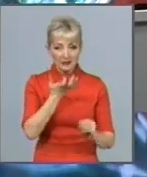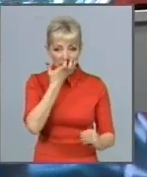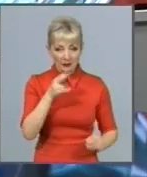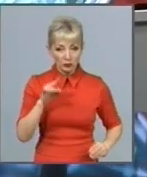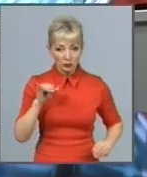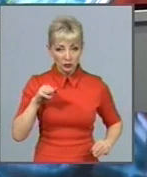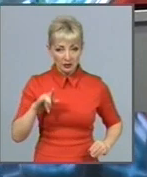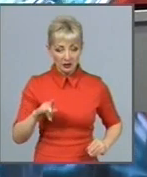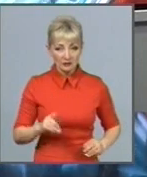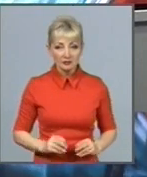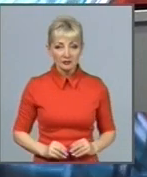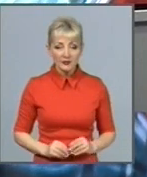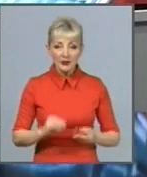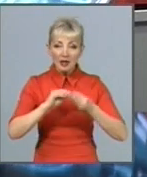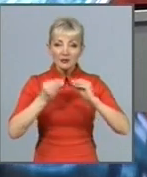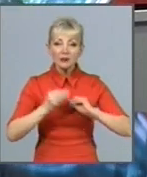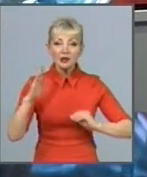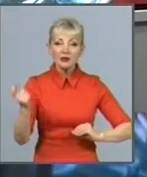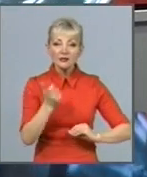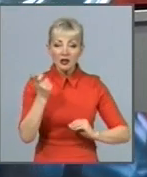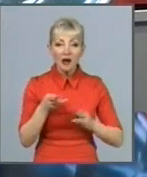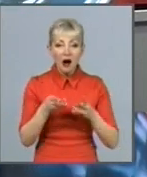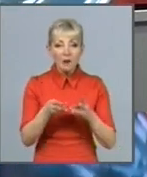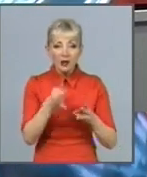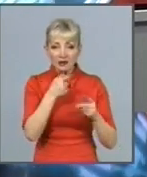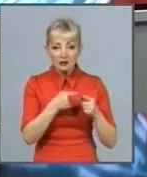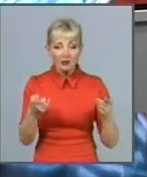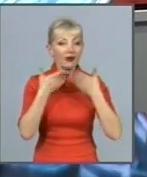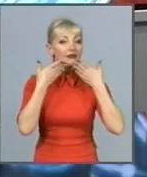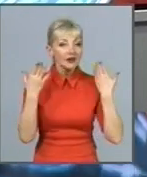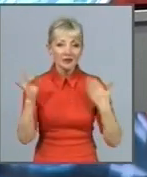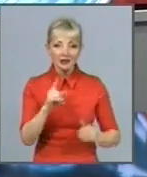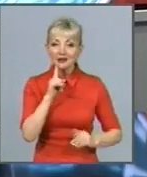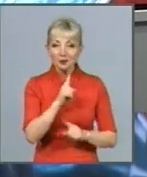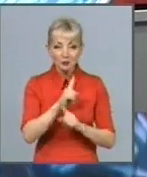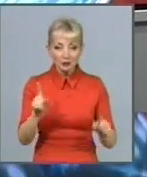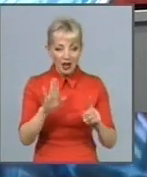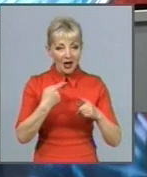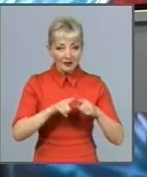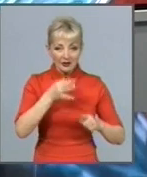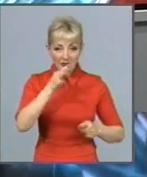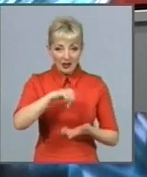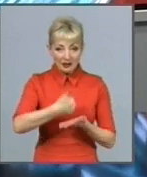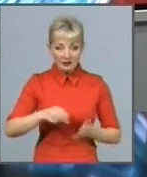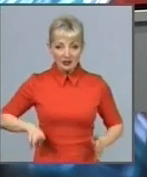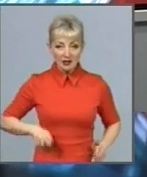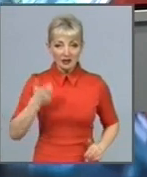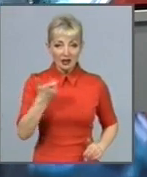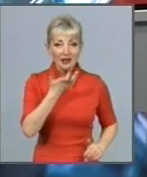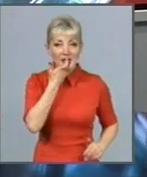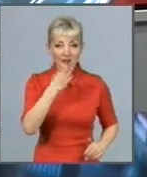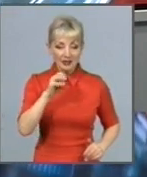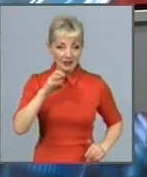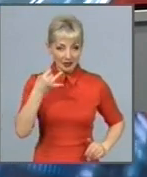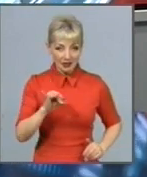Проблем у Харкові з опалювальним сезоном немає і не буде. У цьому запевнив гендиректор харківських теплових мереж Сергій